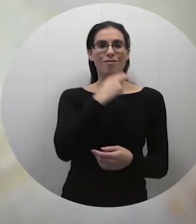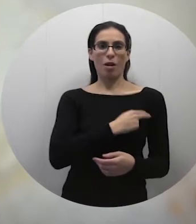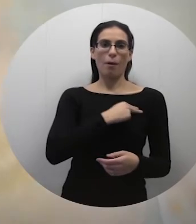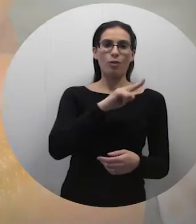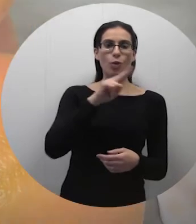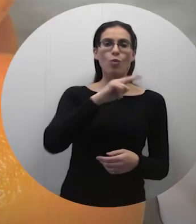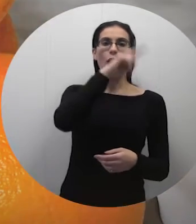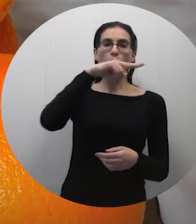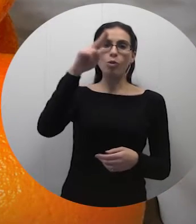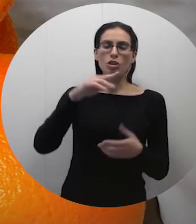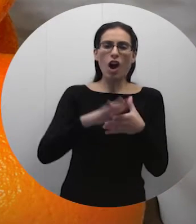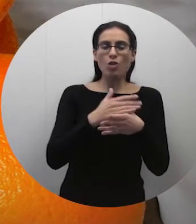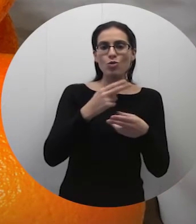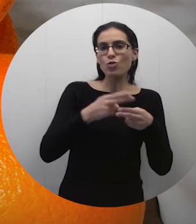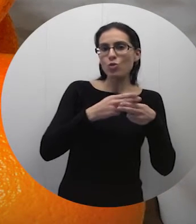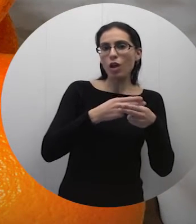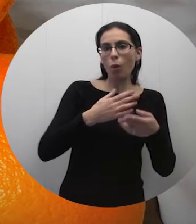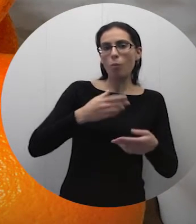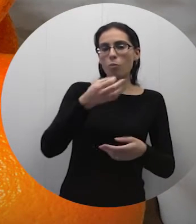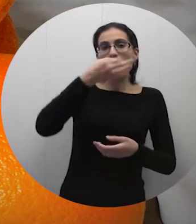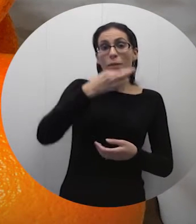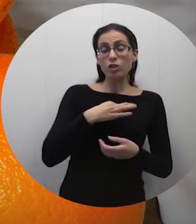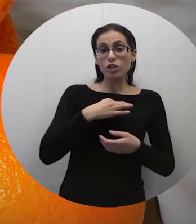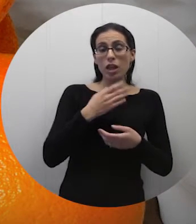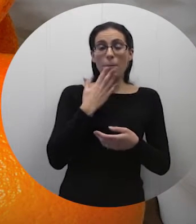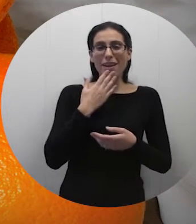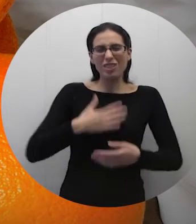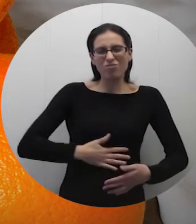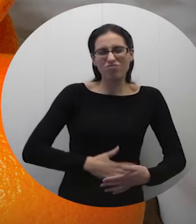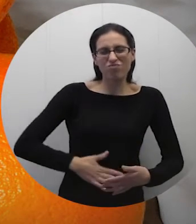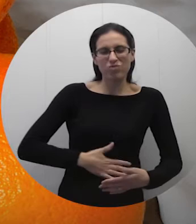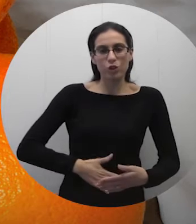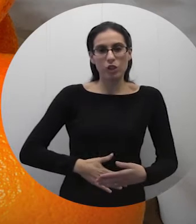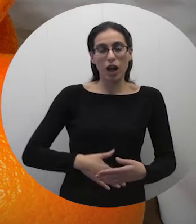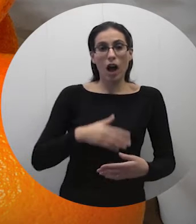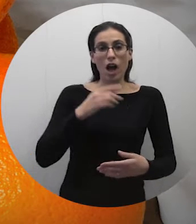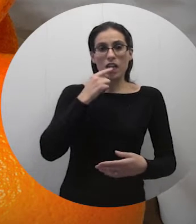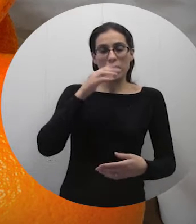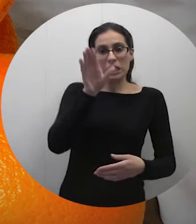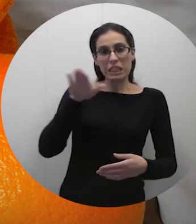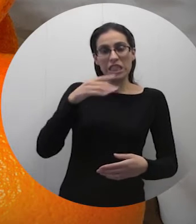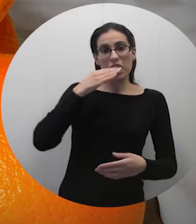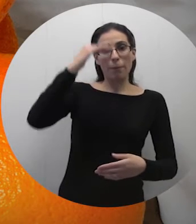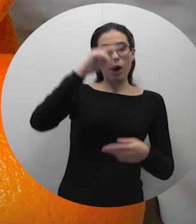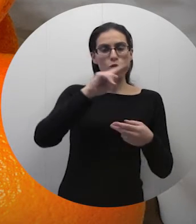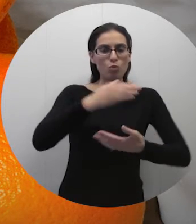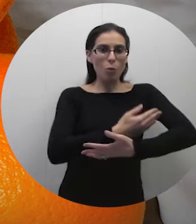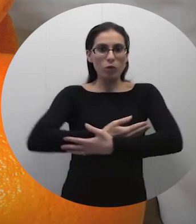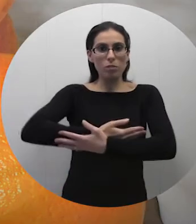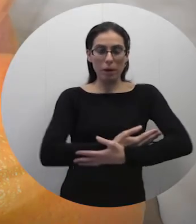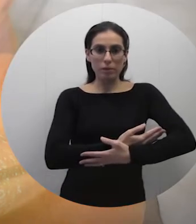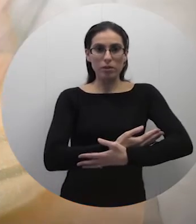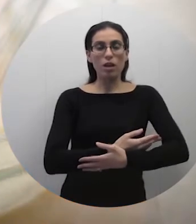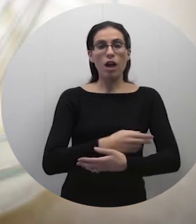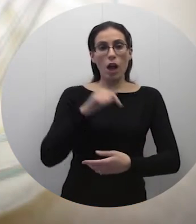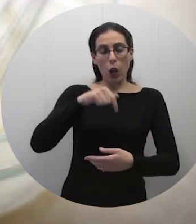Malta u għawdex Aċ kien jintuza bħala medċina Kontra luġiħ ta' zzaq fil-gbar u fil-trabi Il-lum